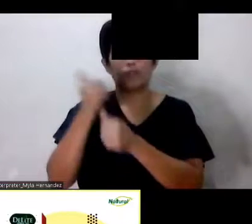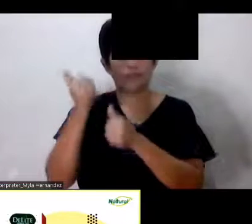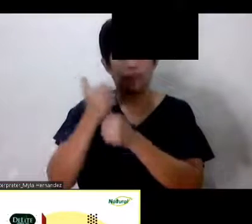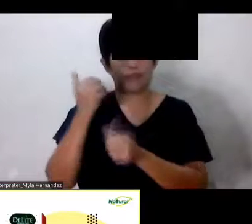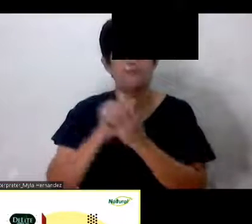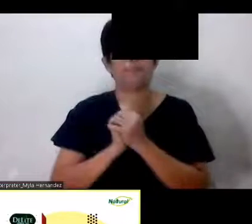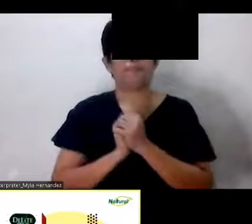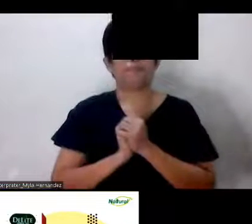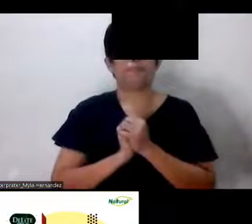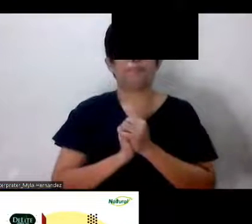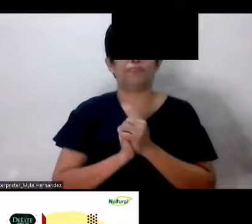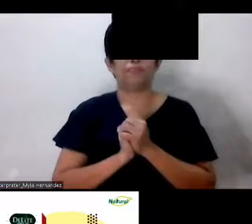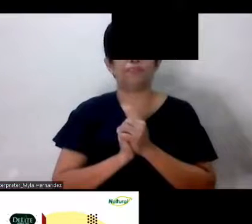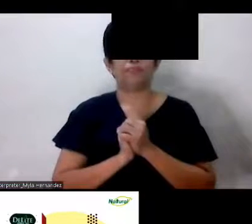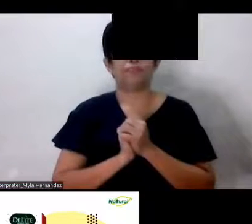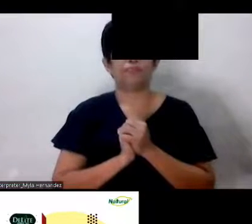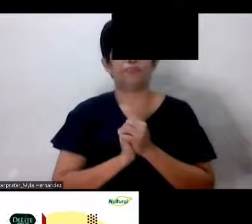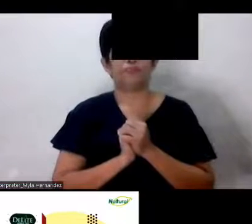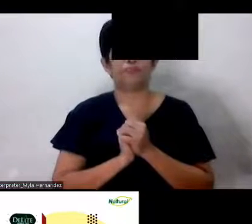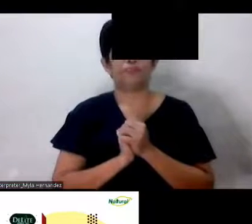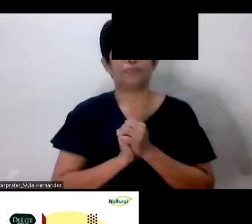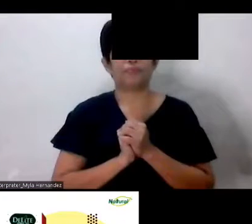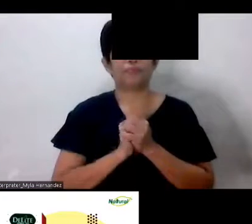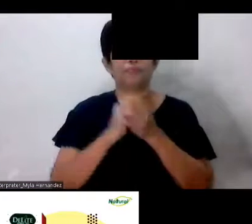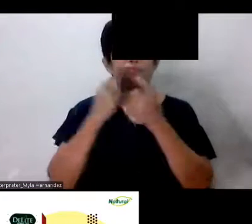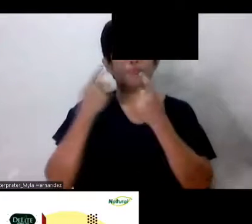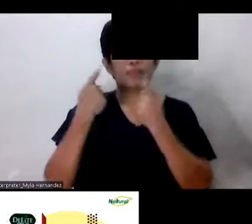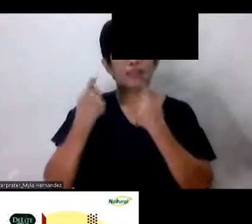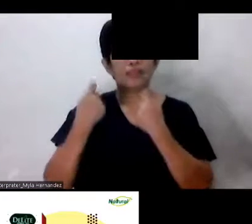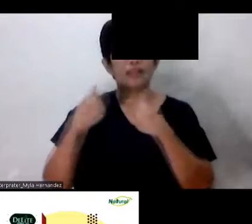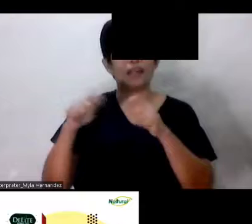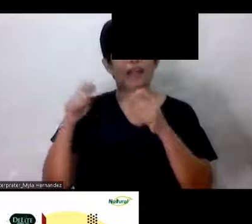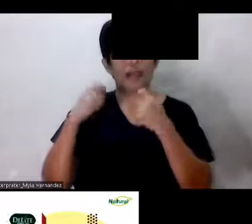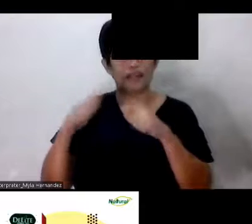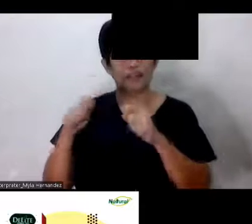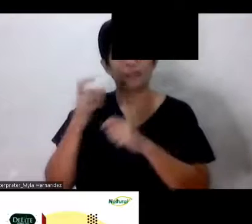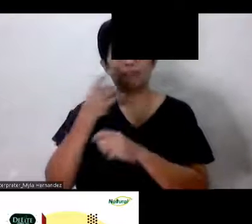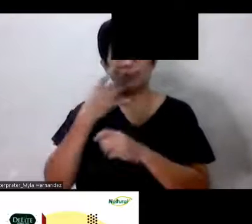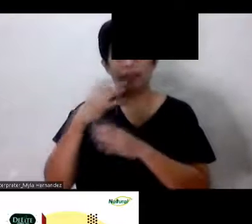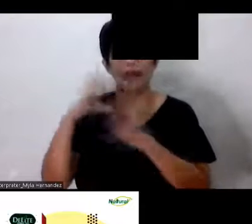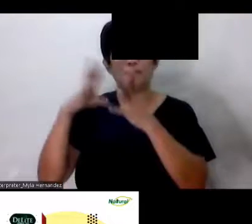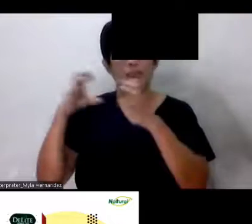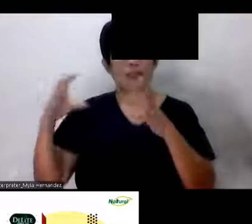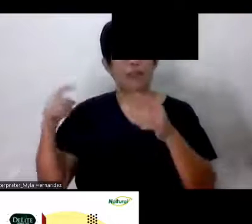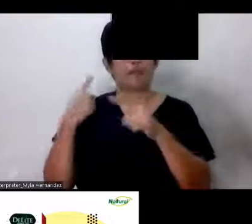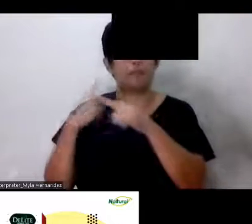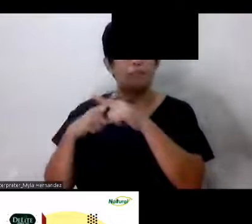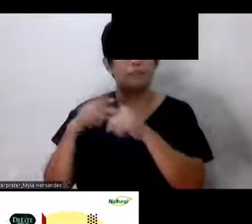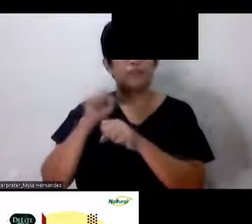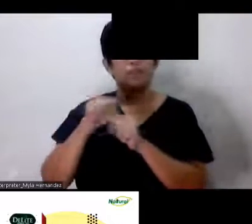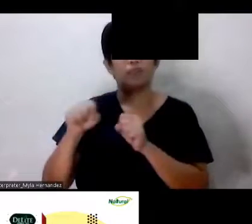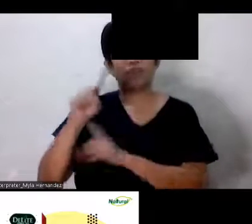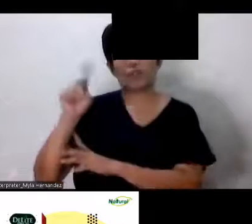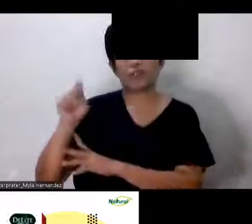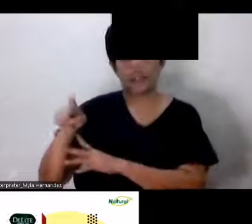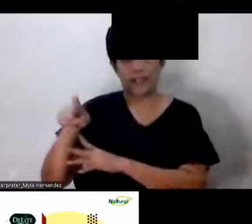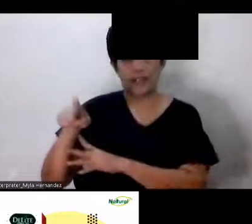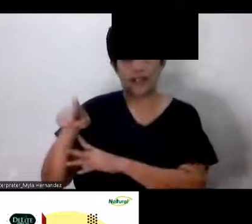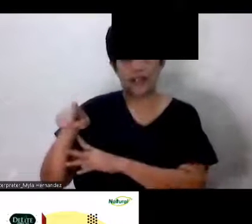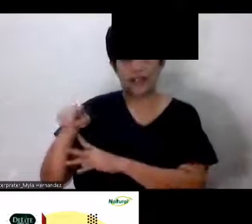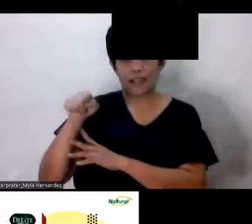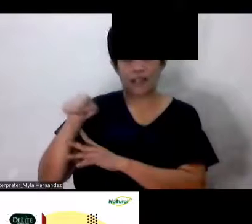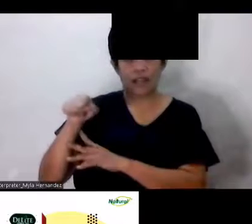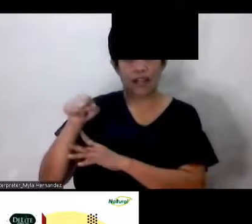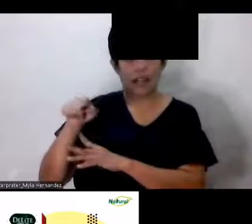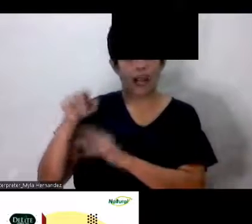Yeah So try taking Ampalayaplasma Yeah Tungkol sa Ampalayaplasma Brother Ben So tinatanong nakakahighblad po ba